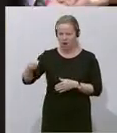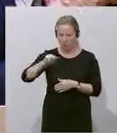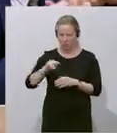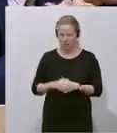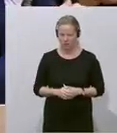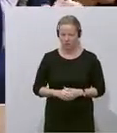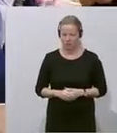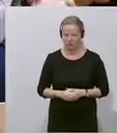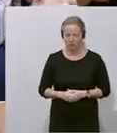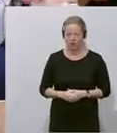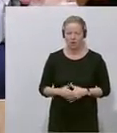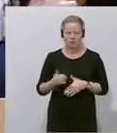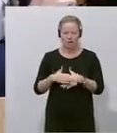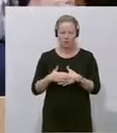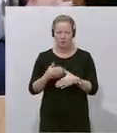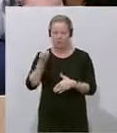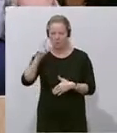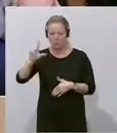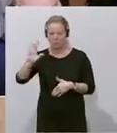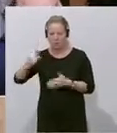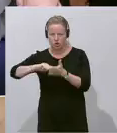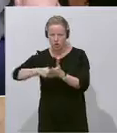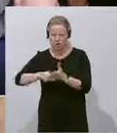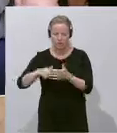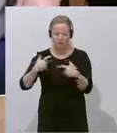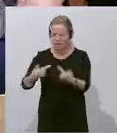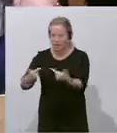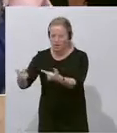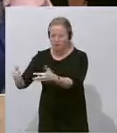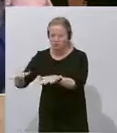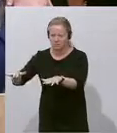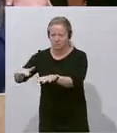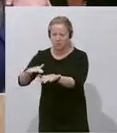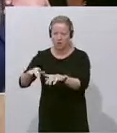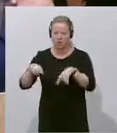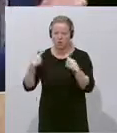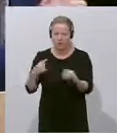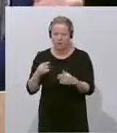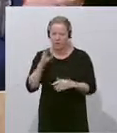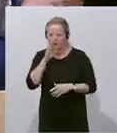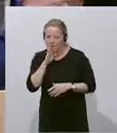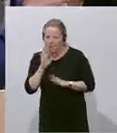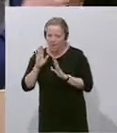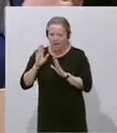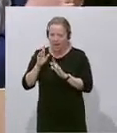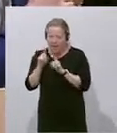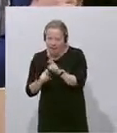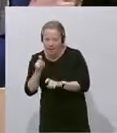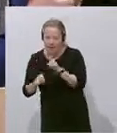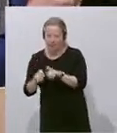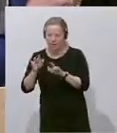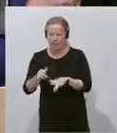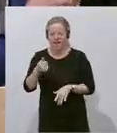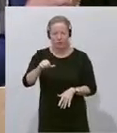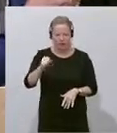da irgendwo rum, jetzt kommt der geheimnisvolle Hacker und überträgt Daten. Am 11. August wird behauptet, findet der Einbruch